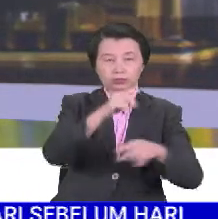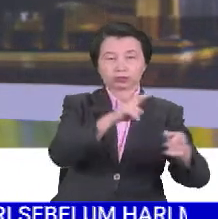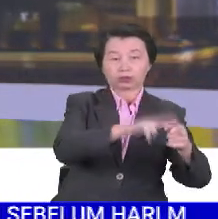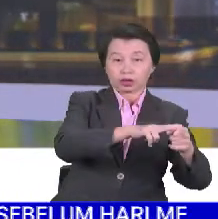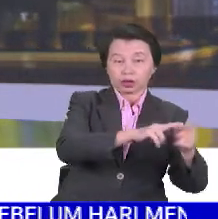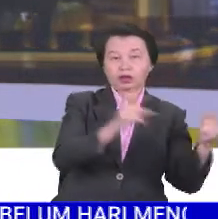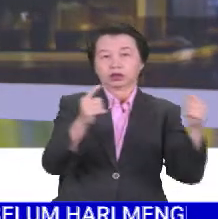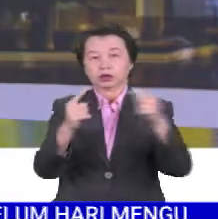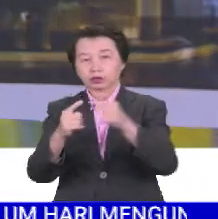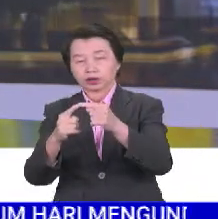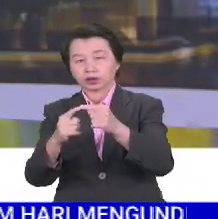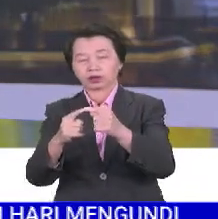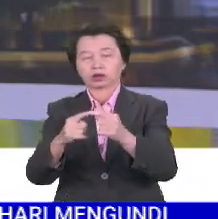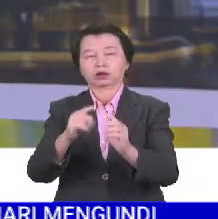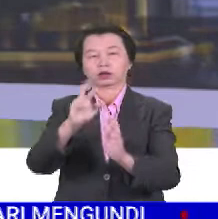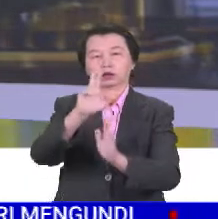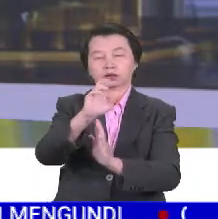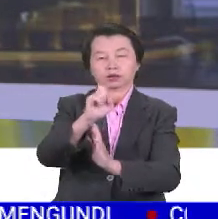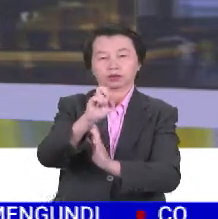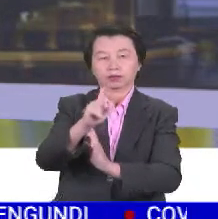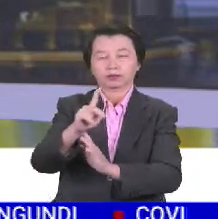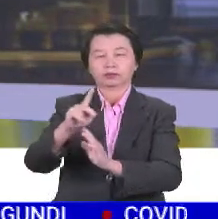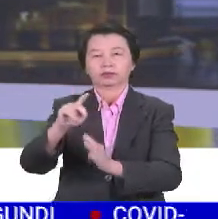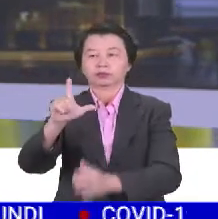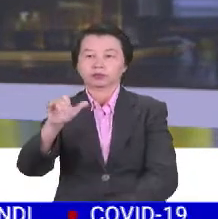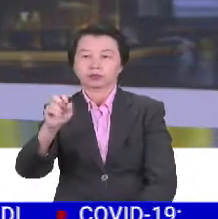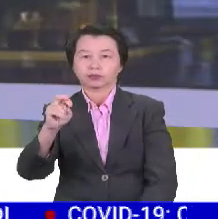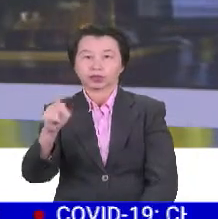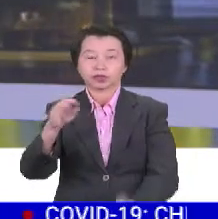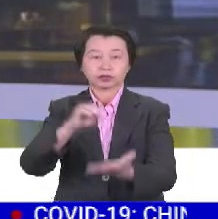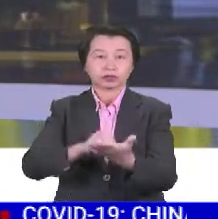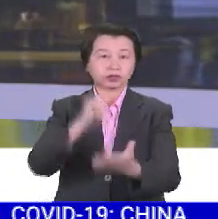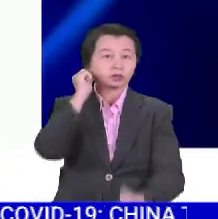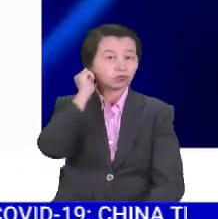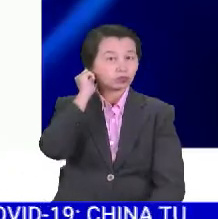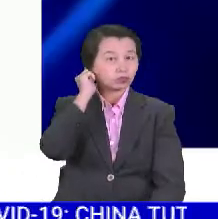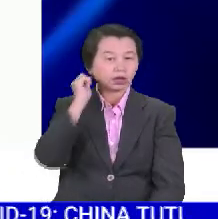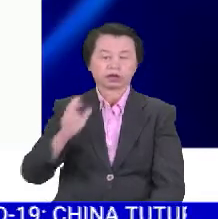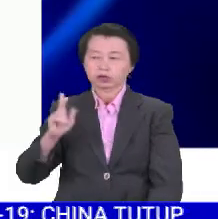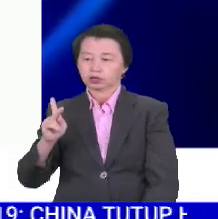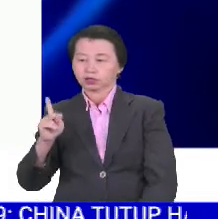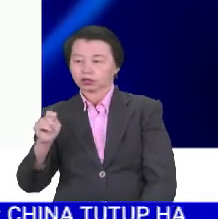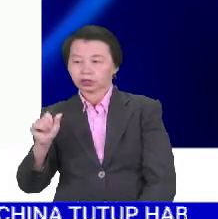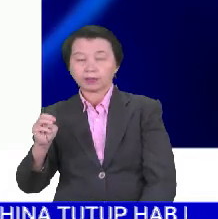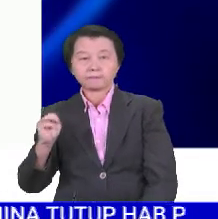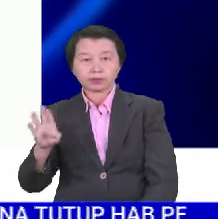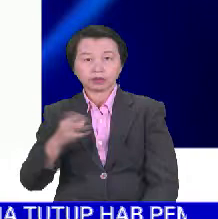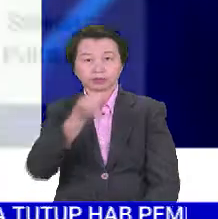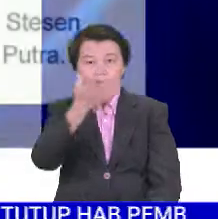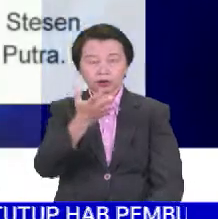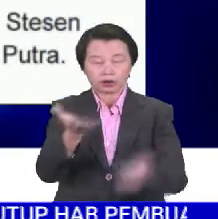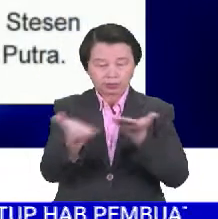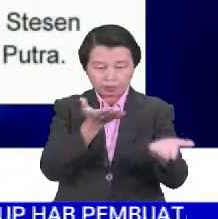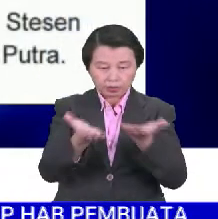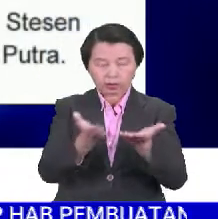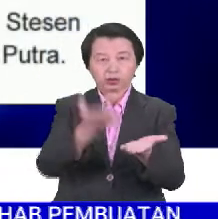dan perkhidmatan Sky Park Link dari terminal Sky Park di Subang. KTMB menerusi kenyataan memaklumkan perkhidmatan